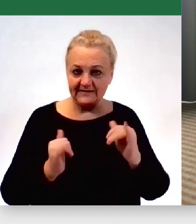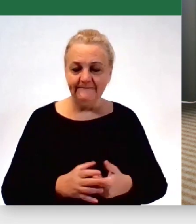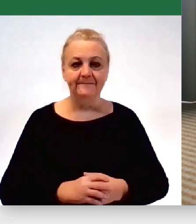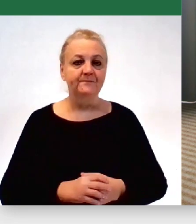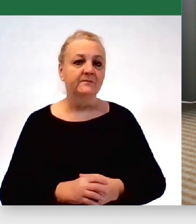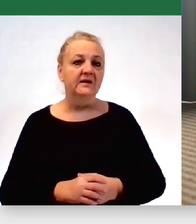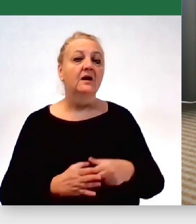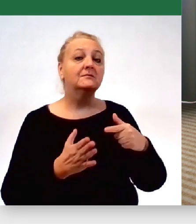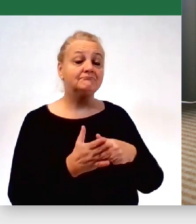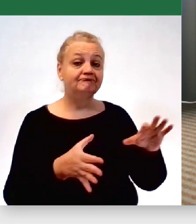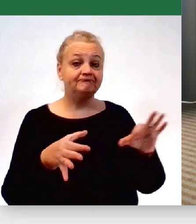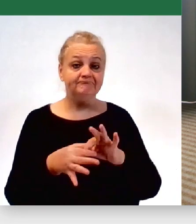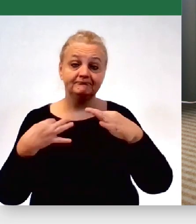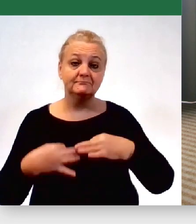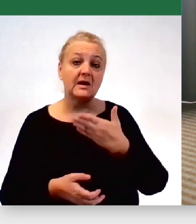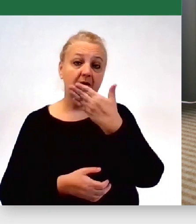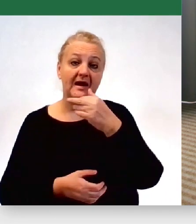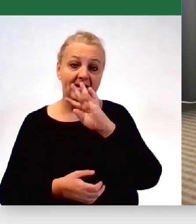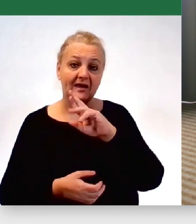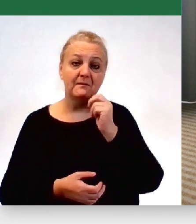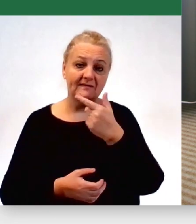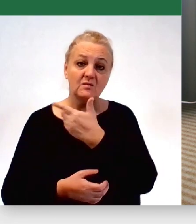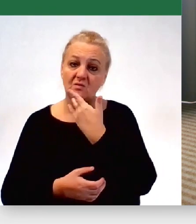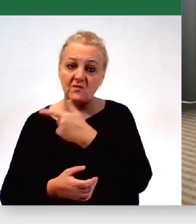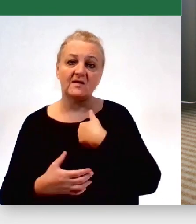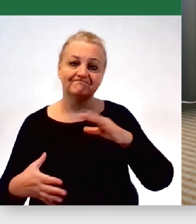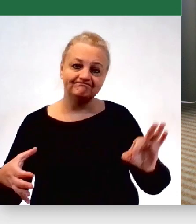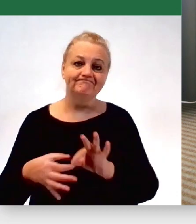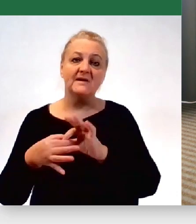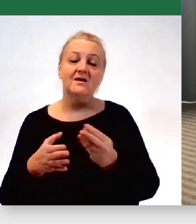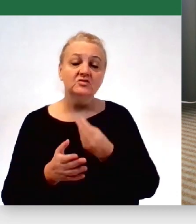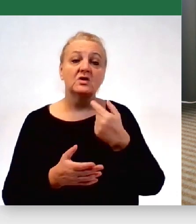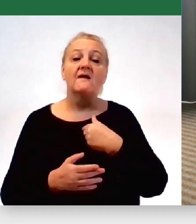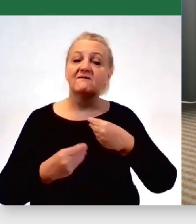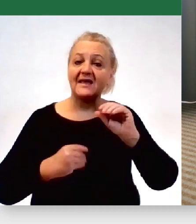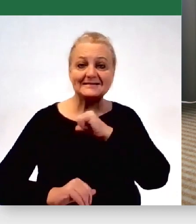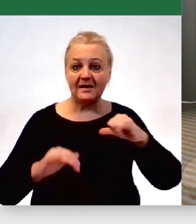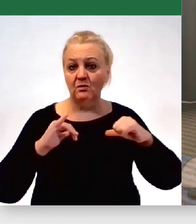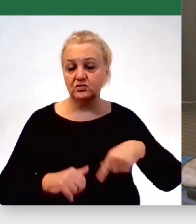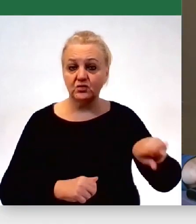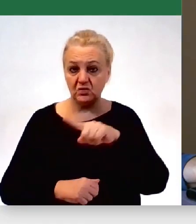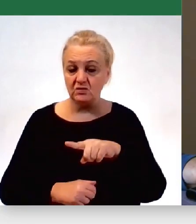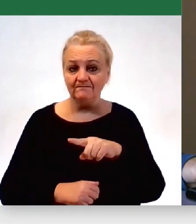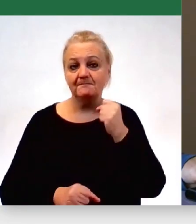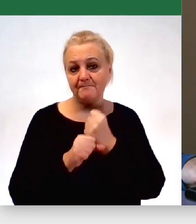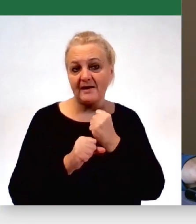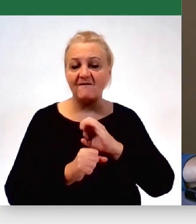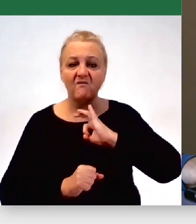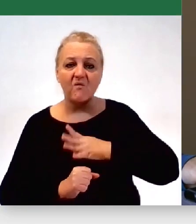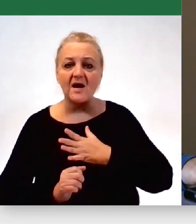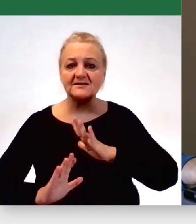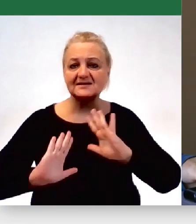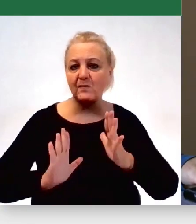Nawiążę do tego, o czym mówił Marek Materek i myślę sobie, że większość samorządów wypracowuje swoje własne